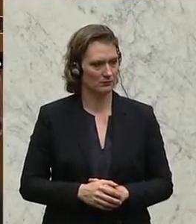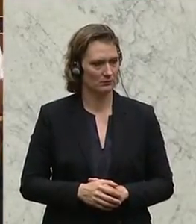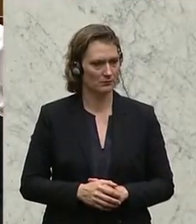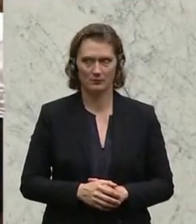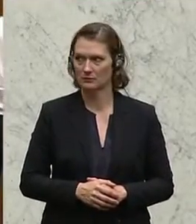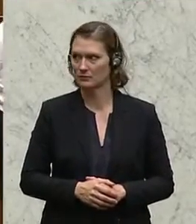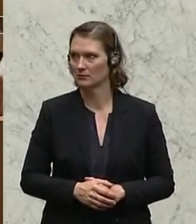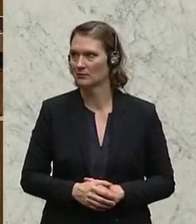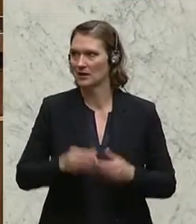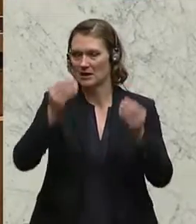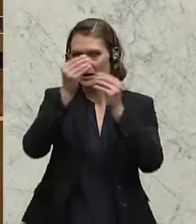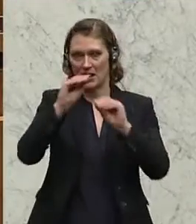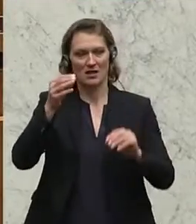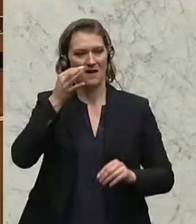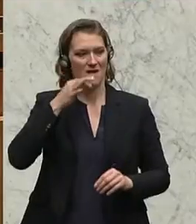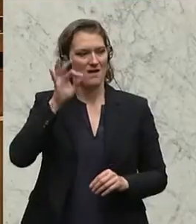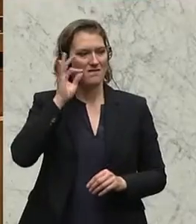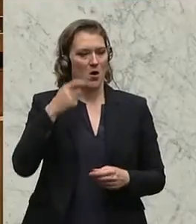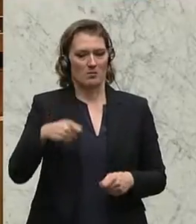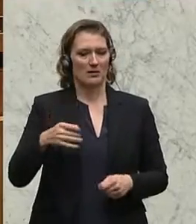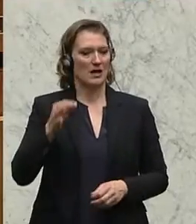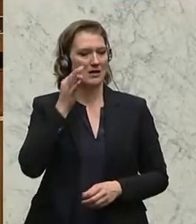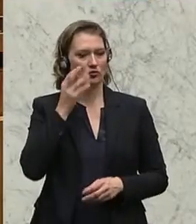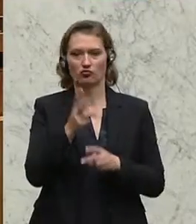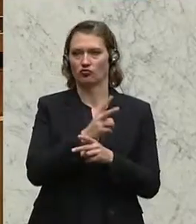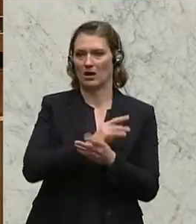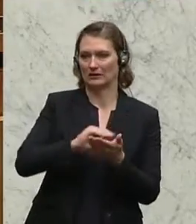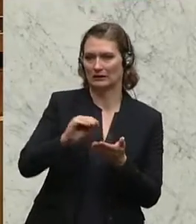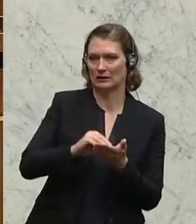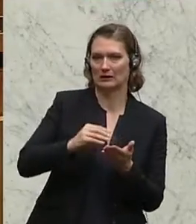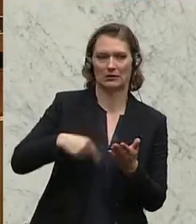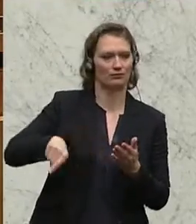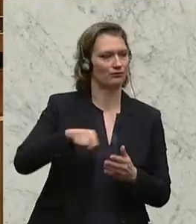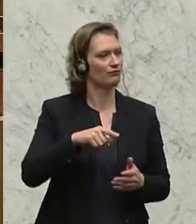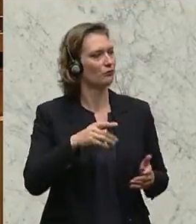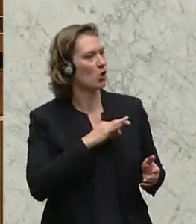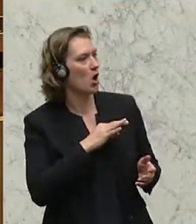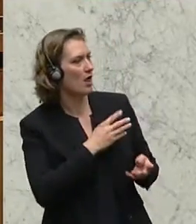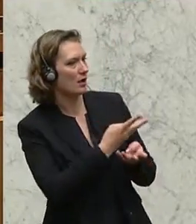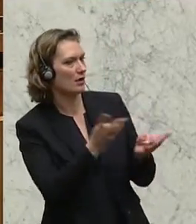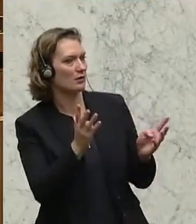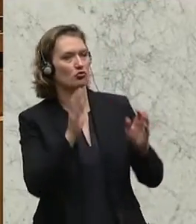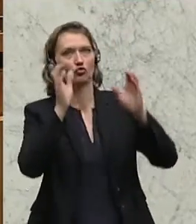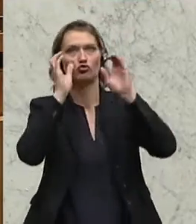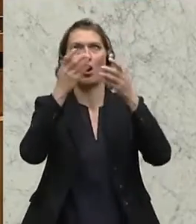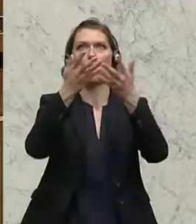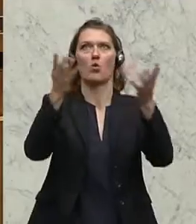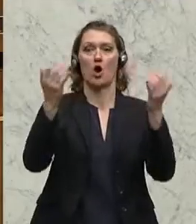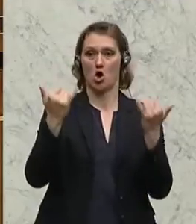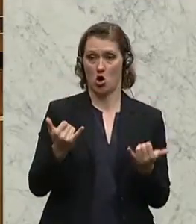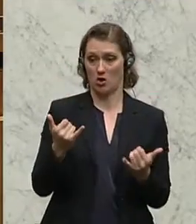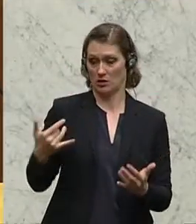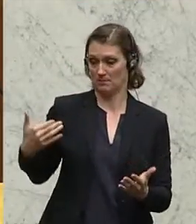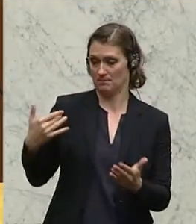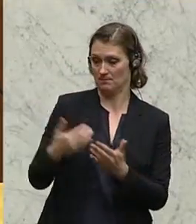Sehr geehrte Frau Präsidentin, geschätzte Staatssekretär, geschätzte Kolleginnen und Kollegen, geschätzte Zuseherinnen und Zuseher, ich habe mir einiges von der